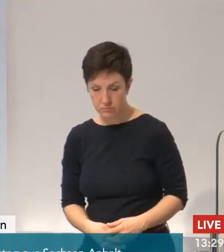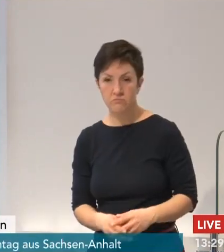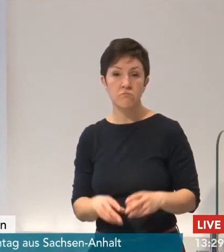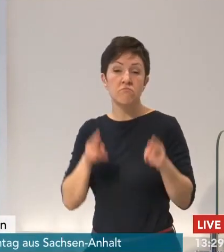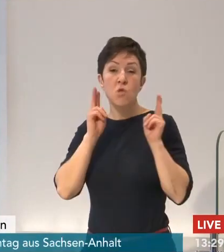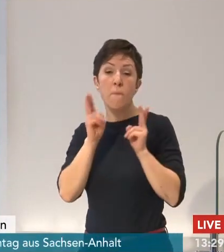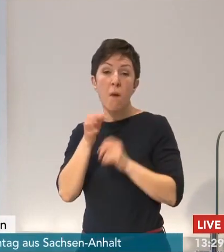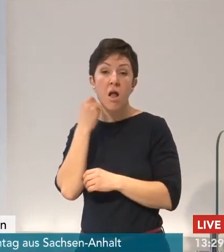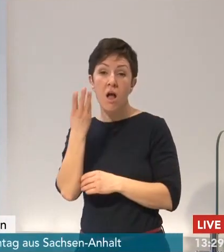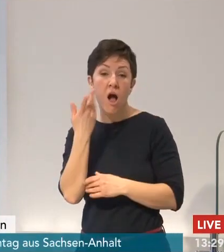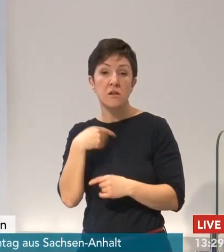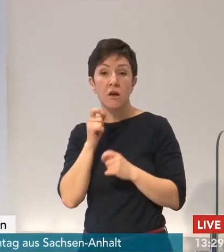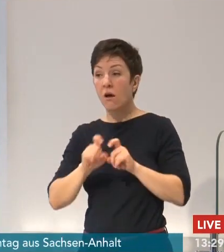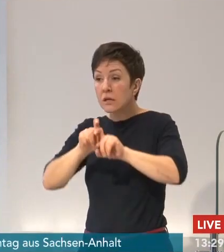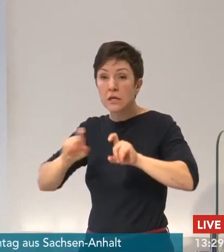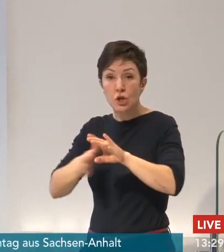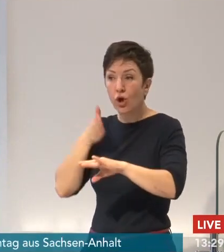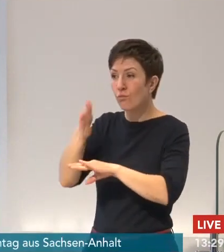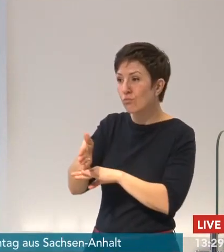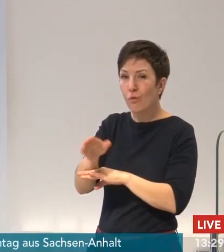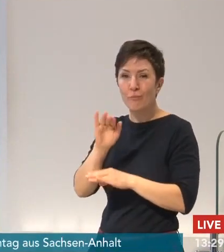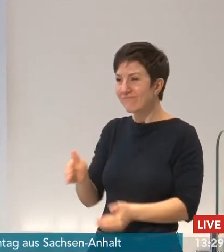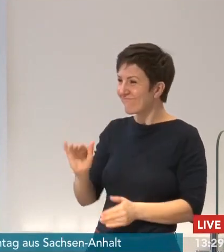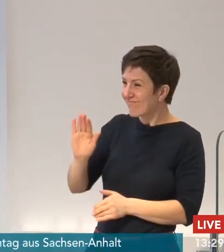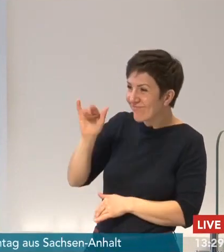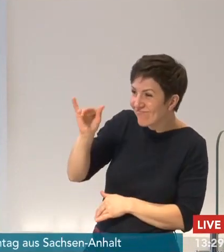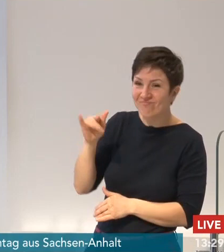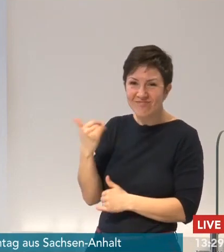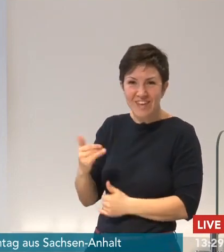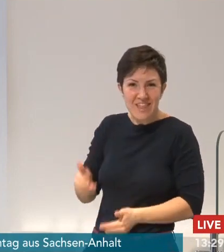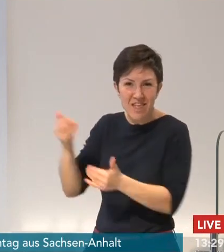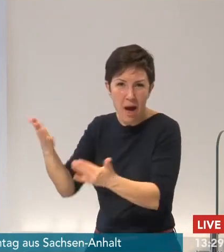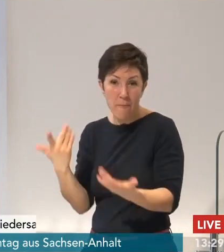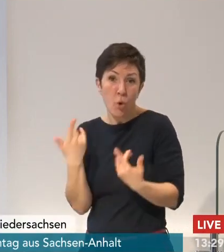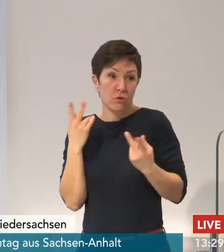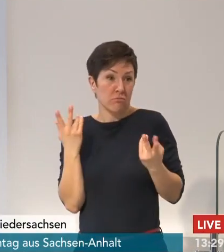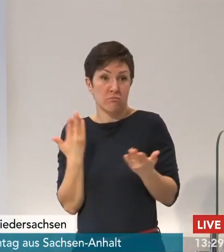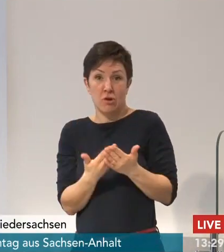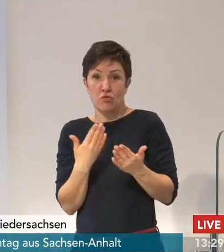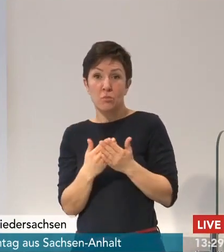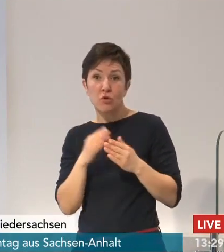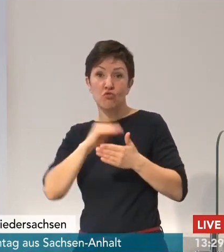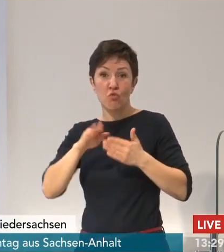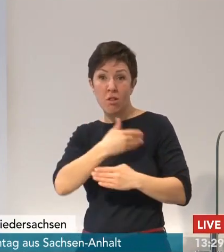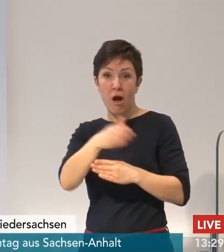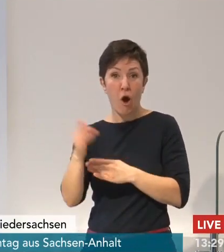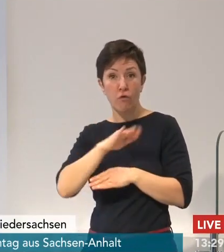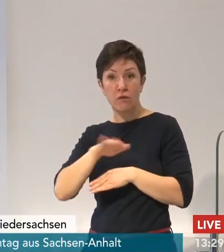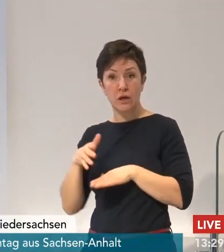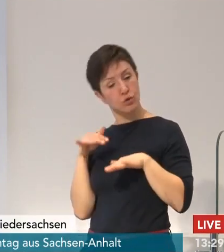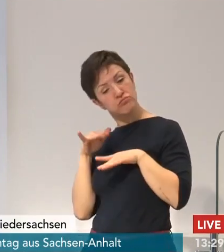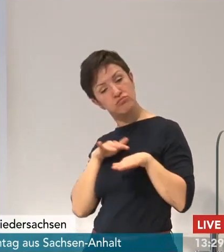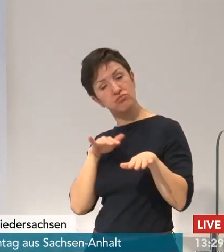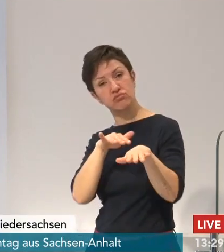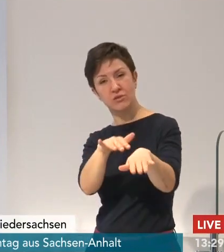große Herausforderung für Eltern in der Organisation, eine riesengroße Herausforderung für die Kita